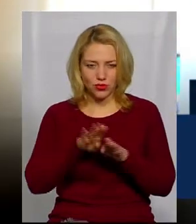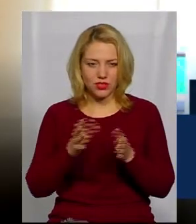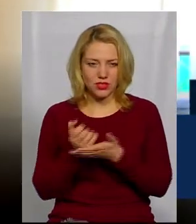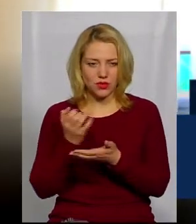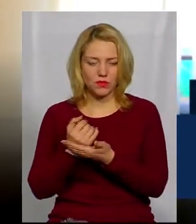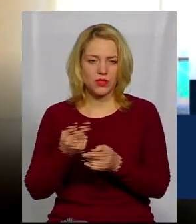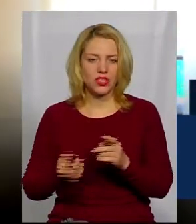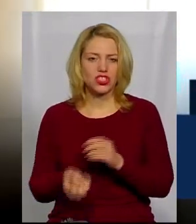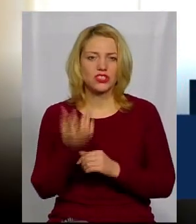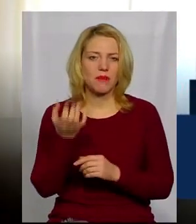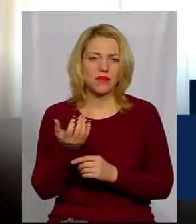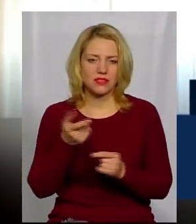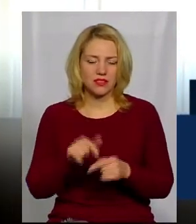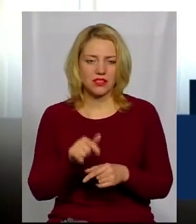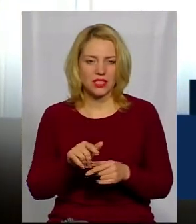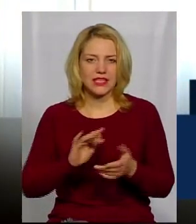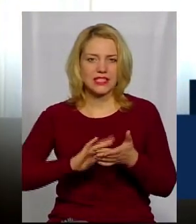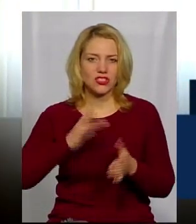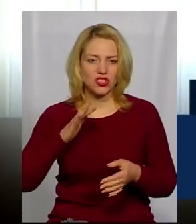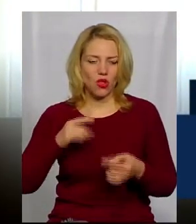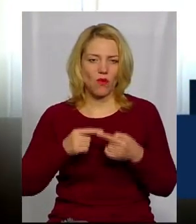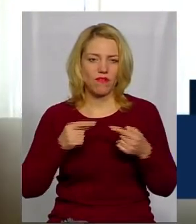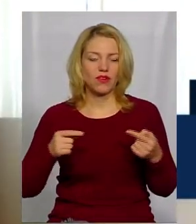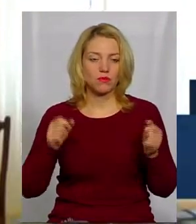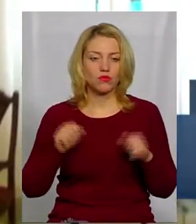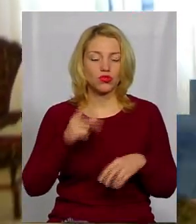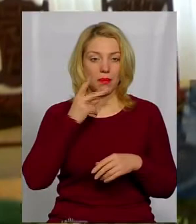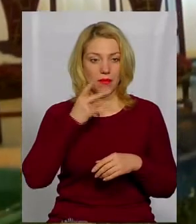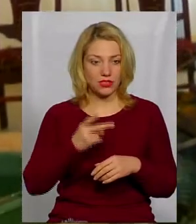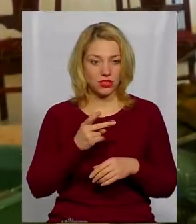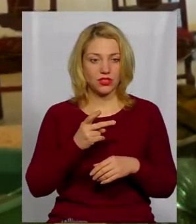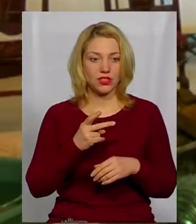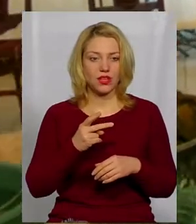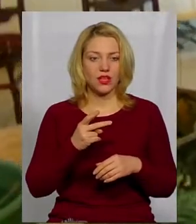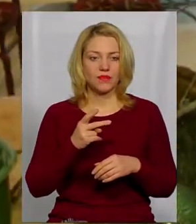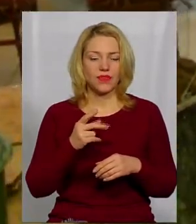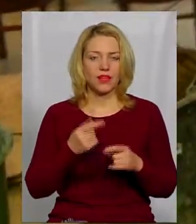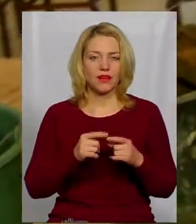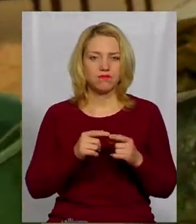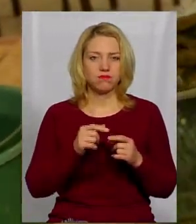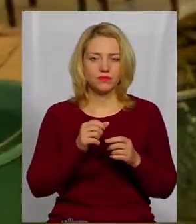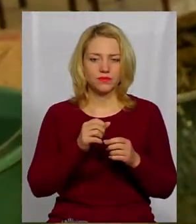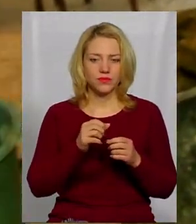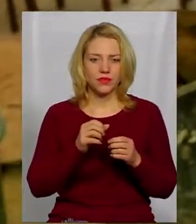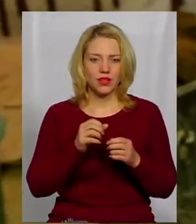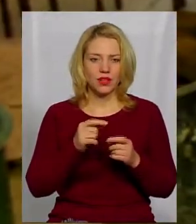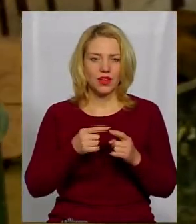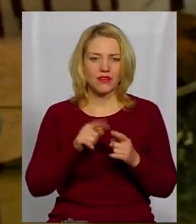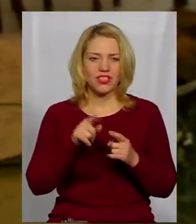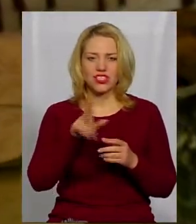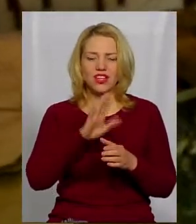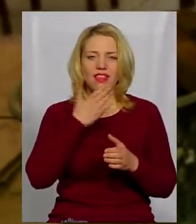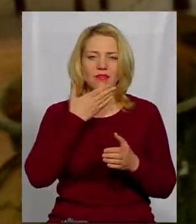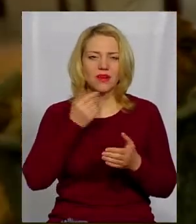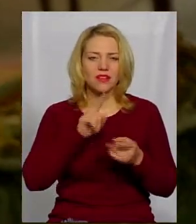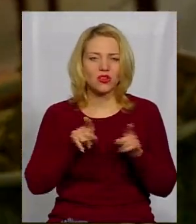До речі, на цих скляних виробах можна бачити бульбашки такі, тобто скло так зване гутне, воно ще не дуже якісне,